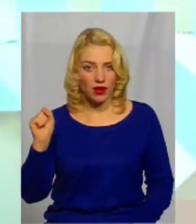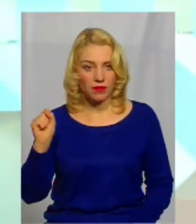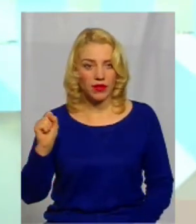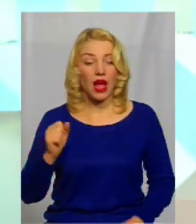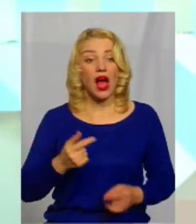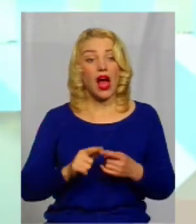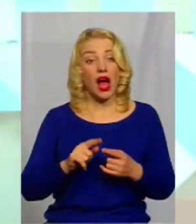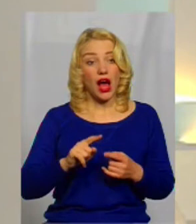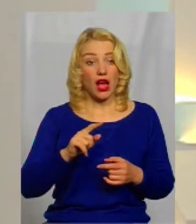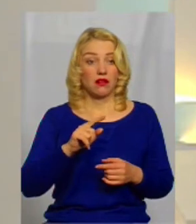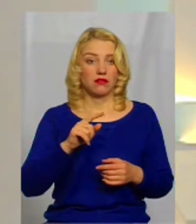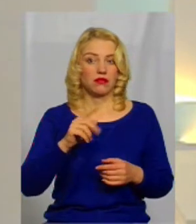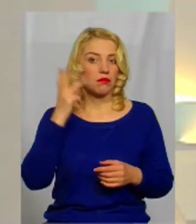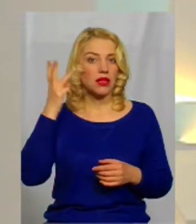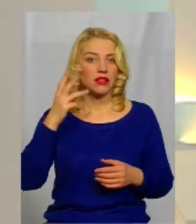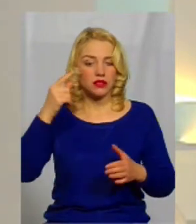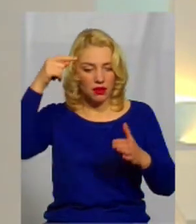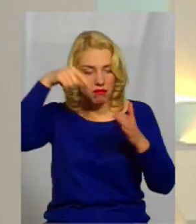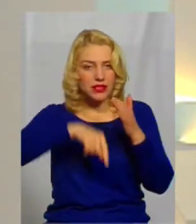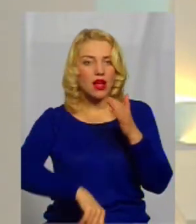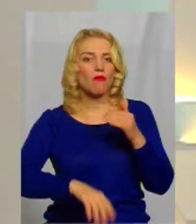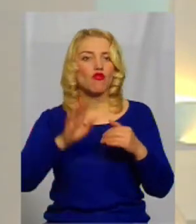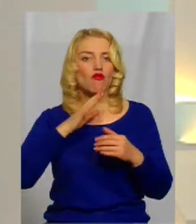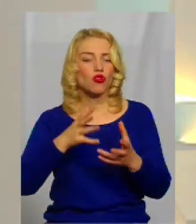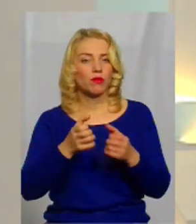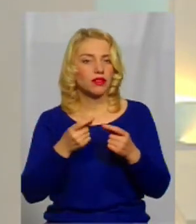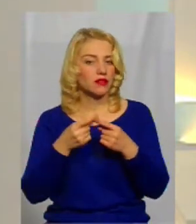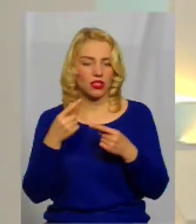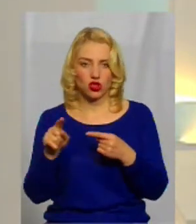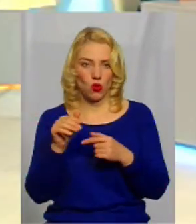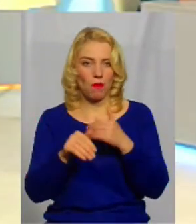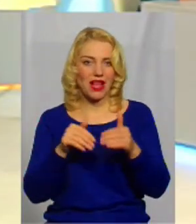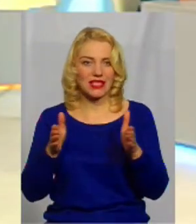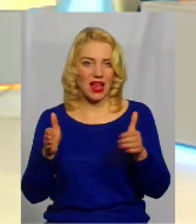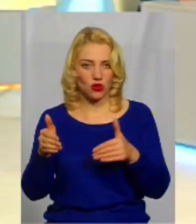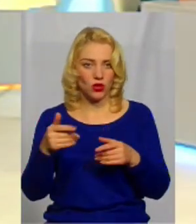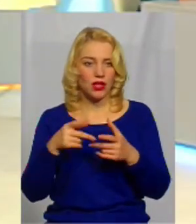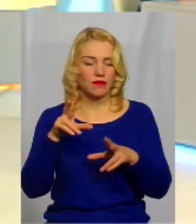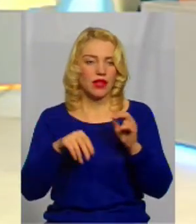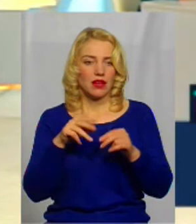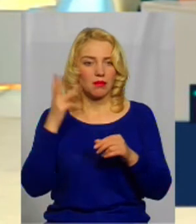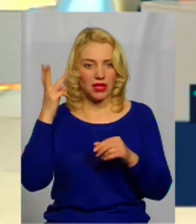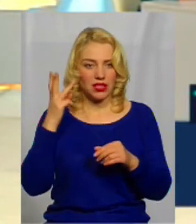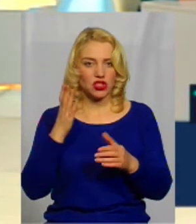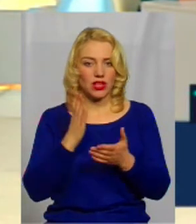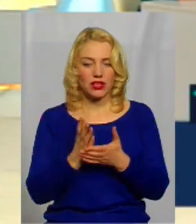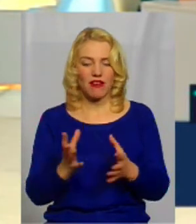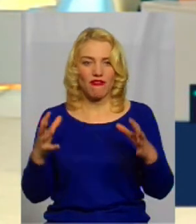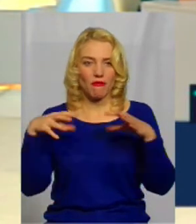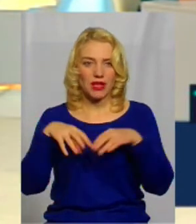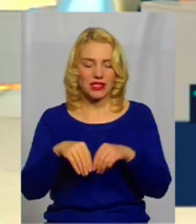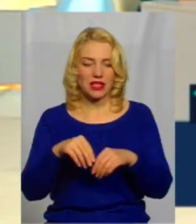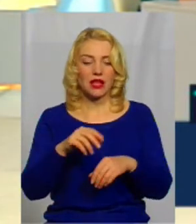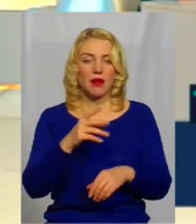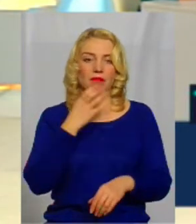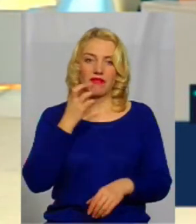водозабори в Хмельницькій п'є підземну воду з іншого басейну. До речі, Хмельниччина знаходиться в басейні трьох великих річок –